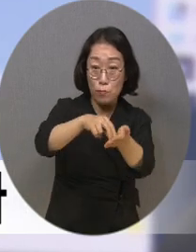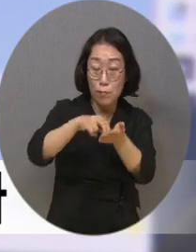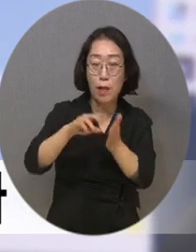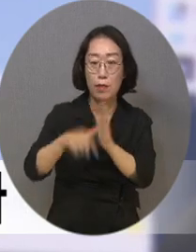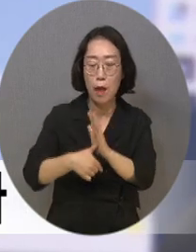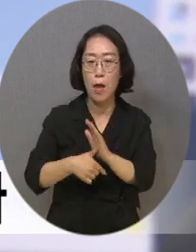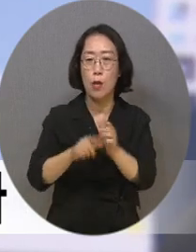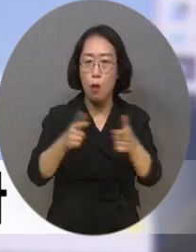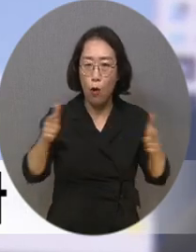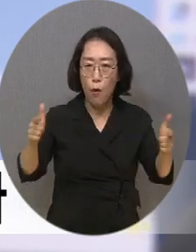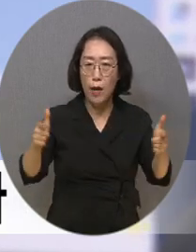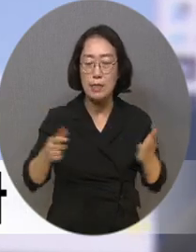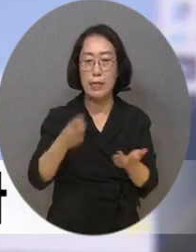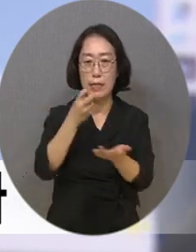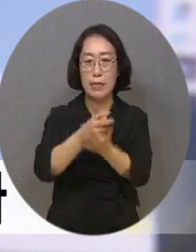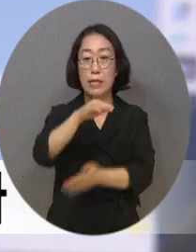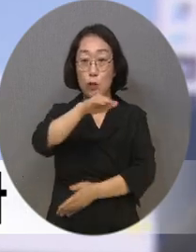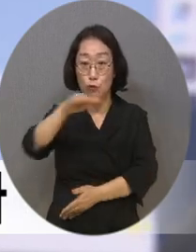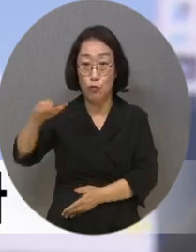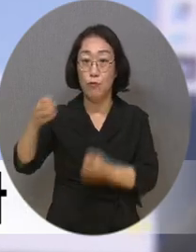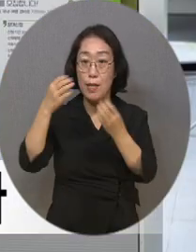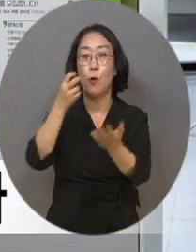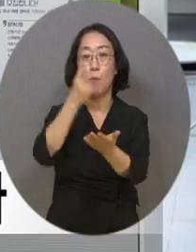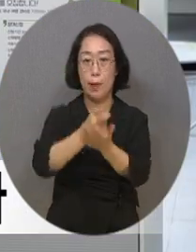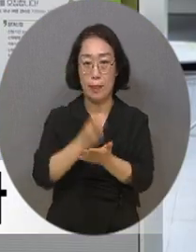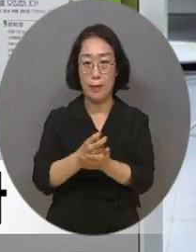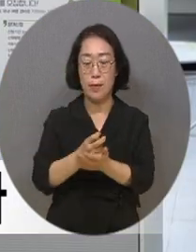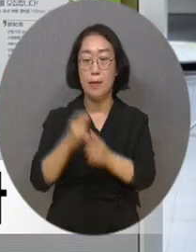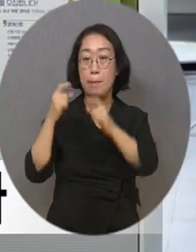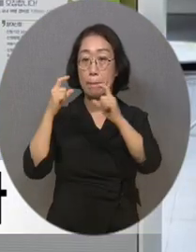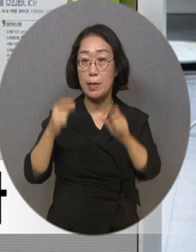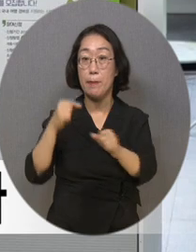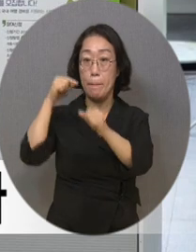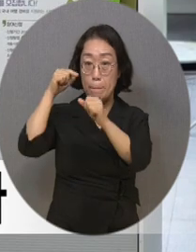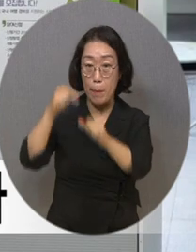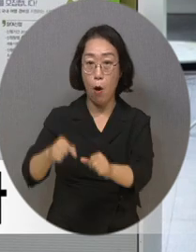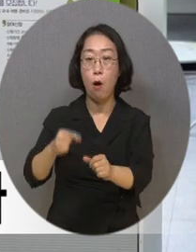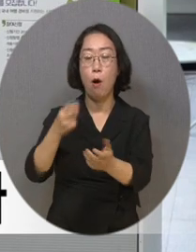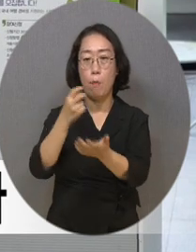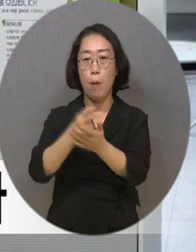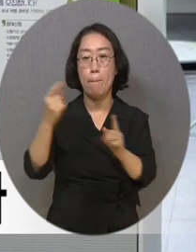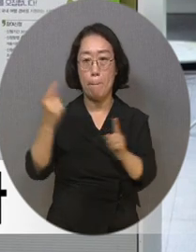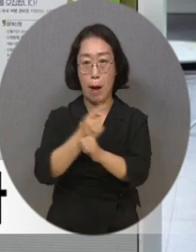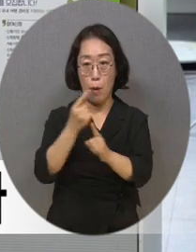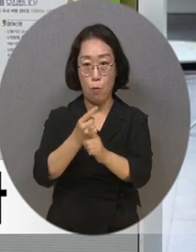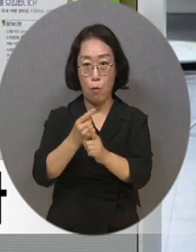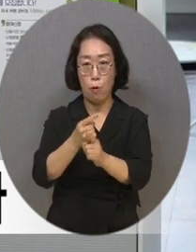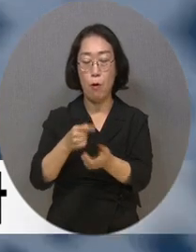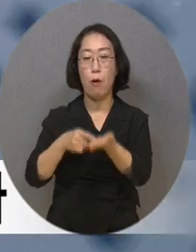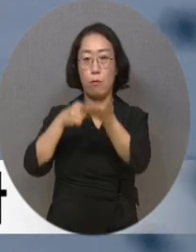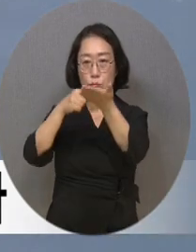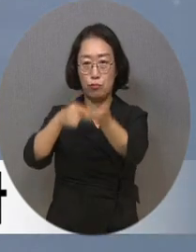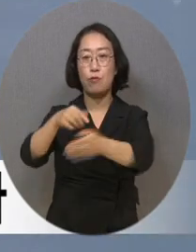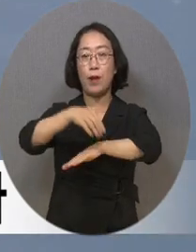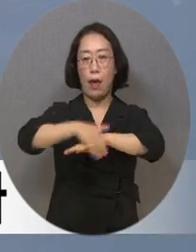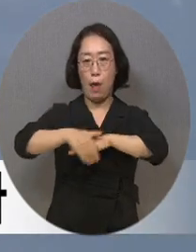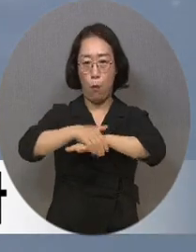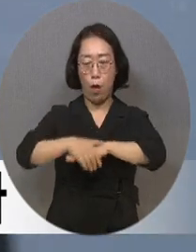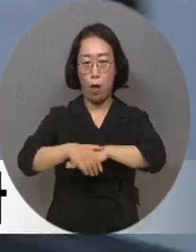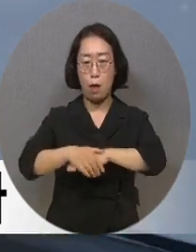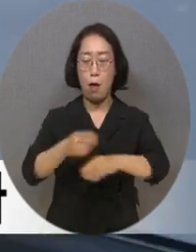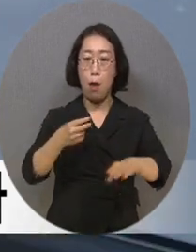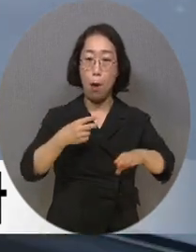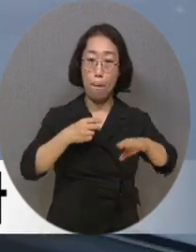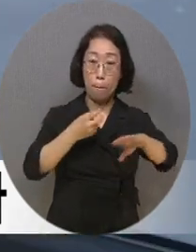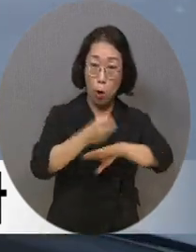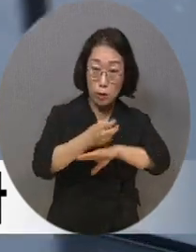종류와 설치 기준을 신설하는 교통약자법 시행령, 시행규칙 개정안을 입법 예고했습니다. 그동안 버스와